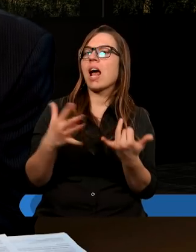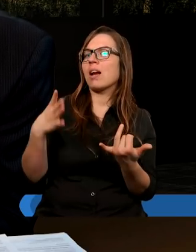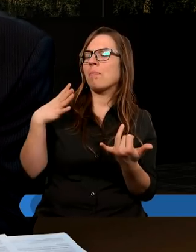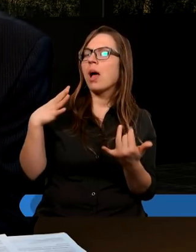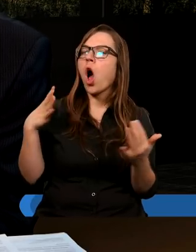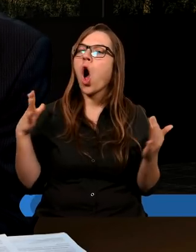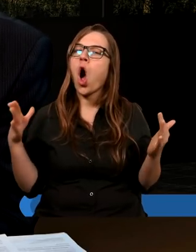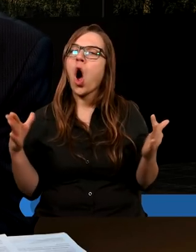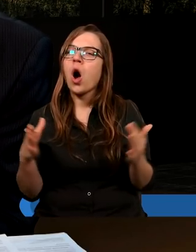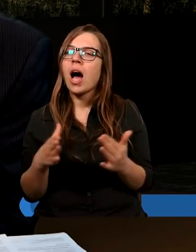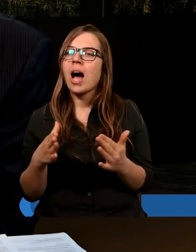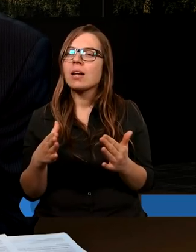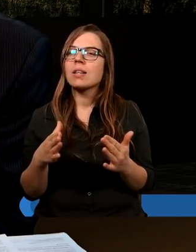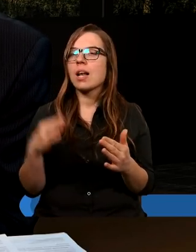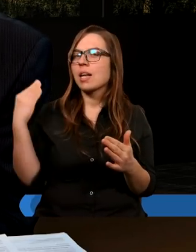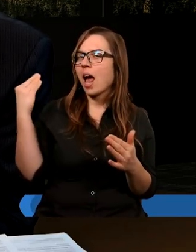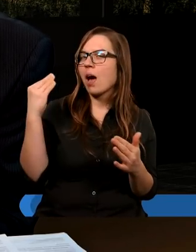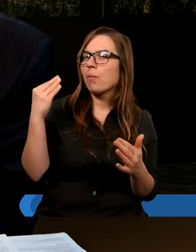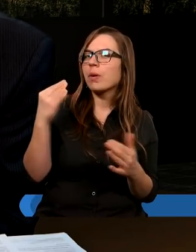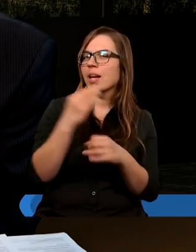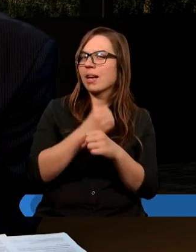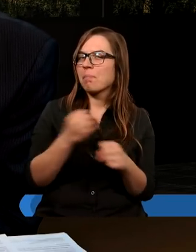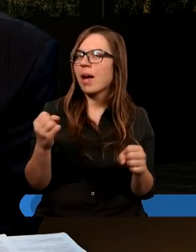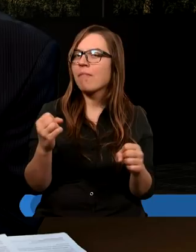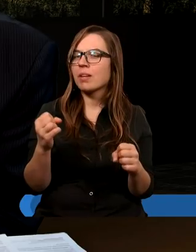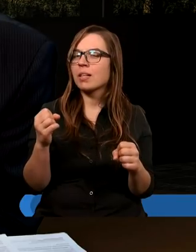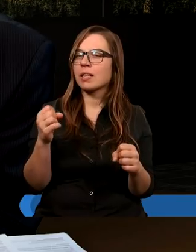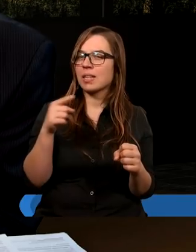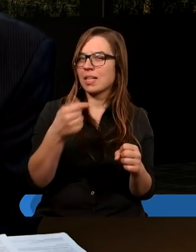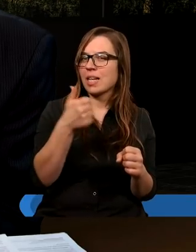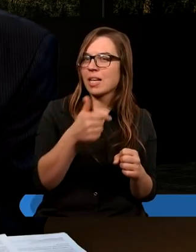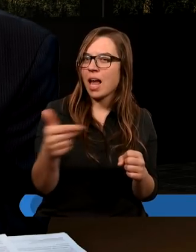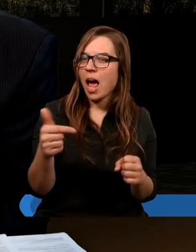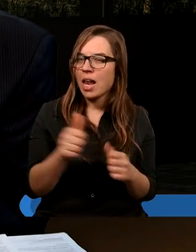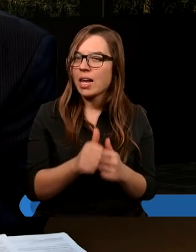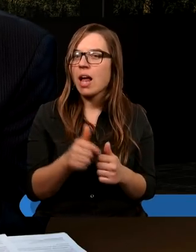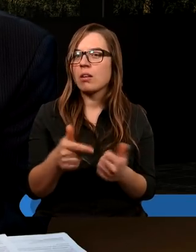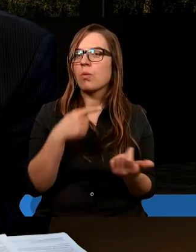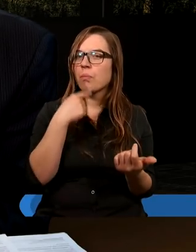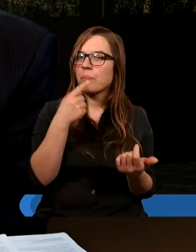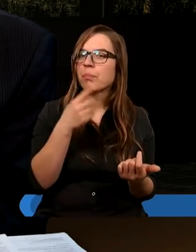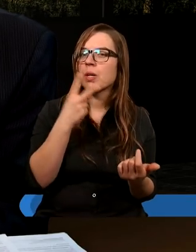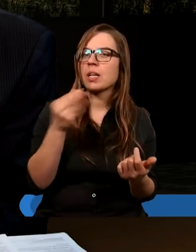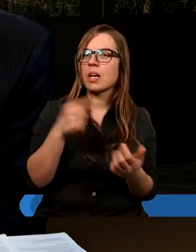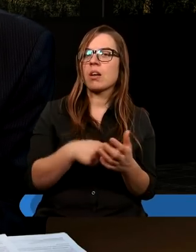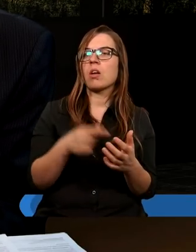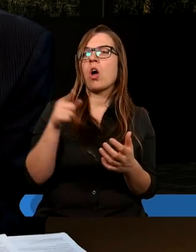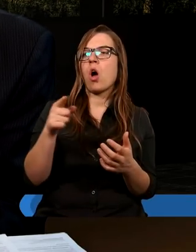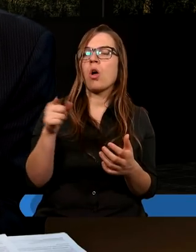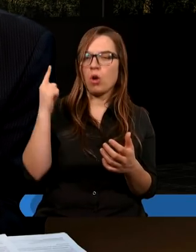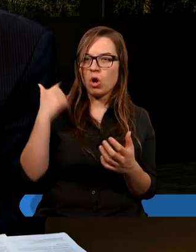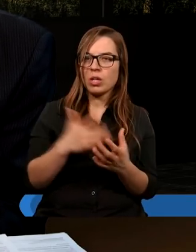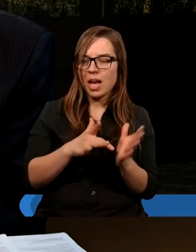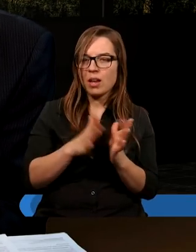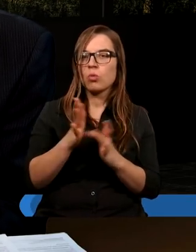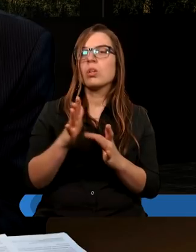ograniczyli nauczanie o zbawieniu do tego jednego zdania, to przeczytam jeszcze raz powtórzę. O Nim, to o